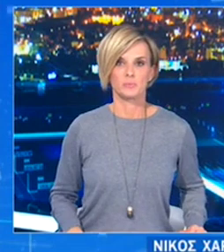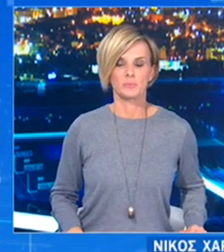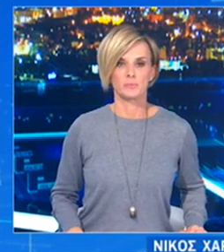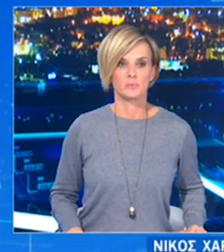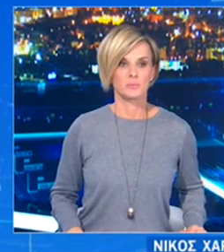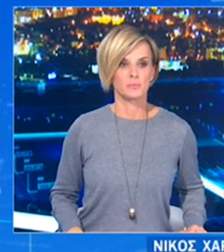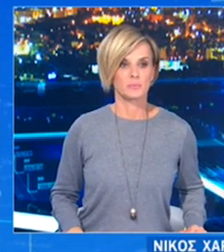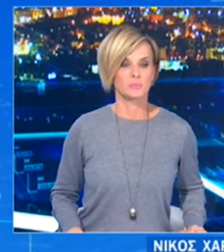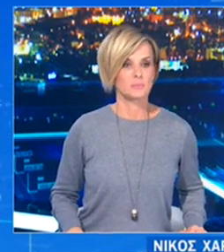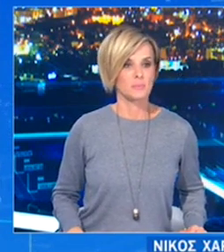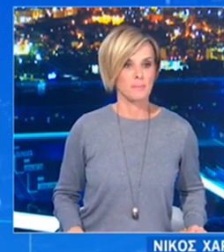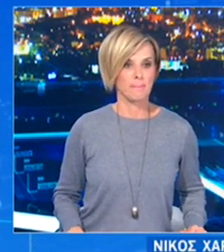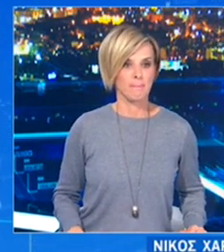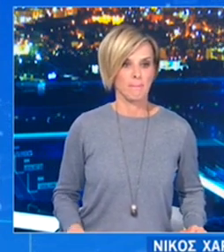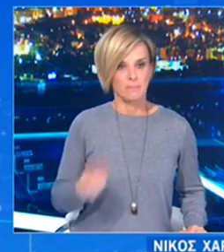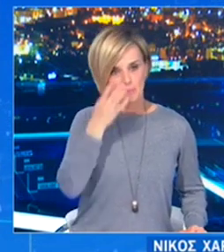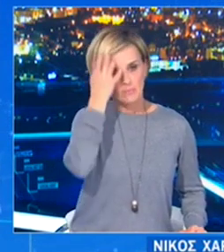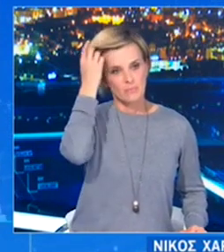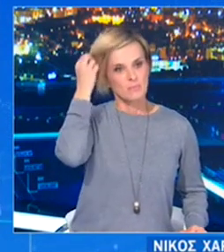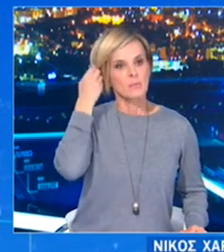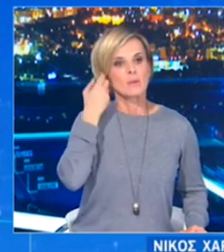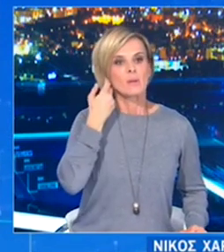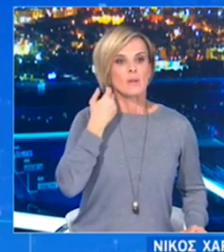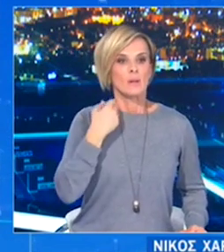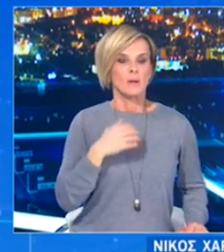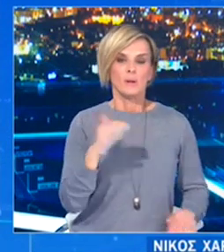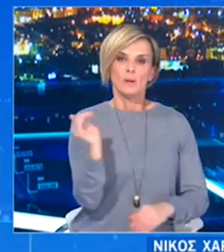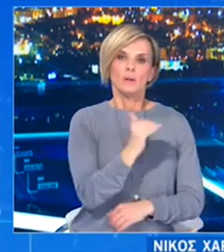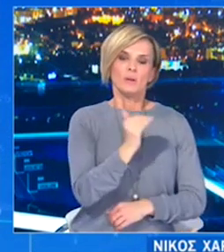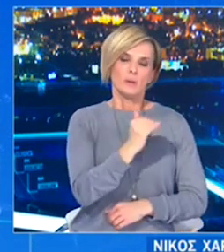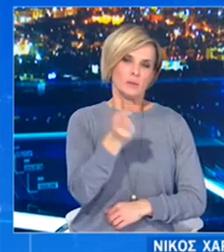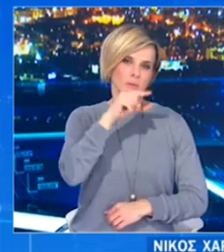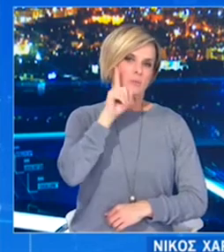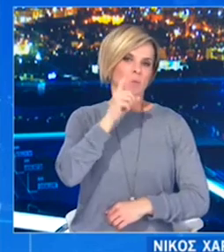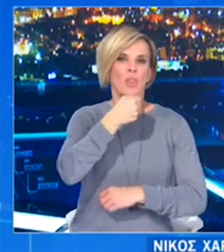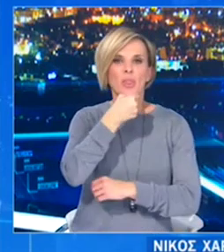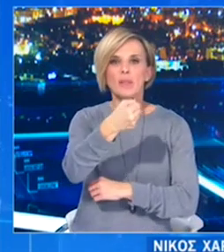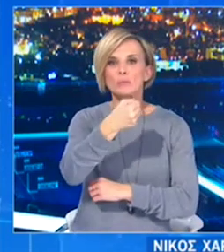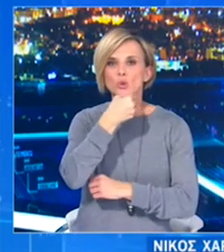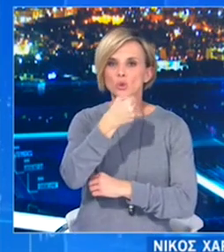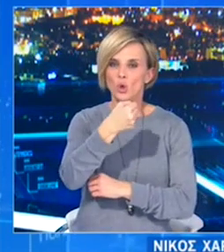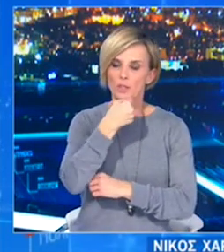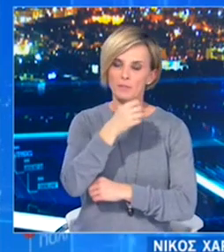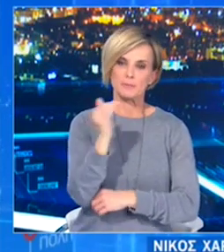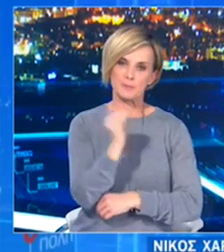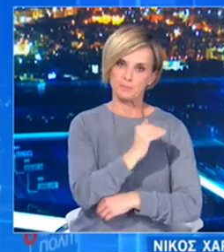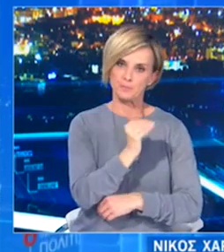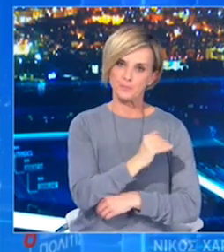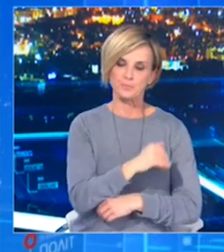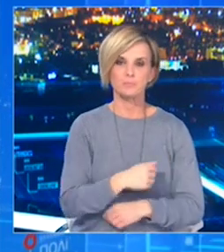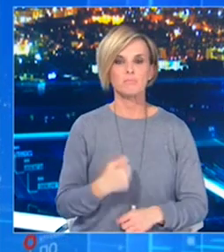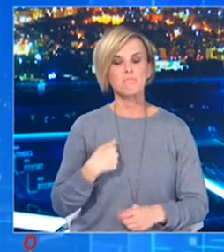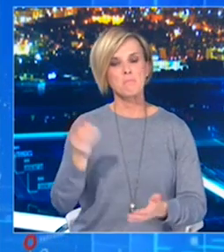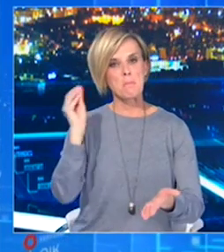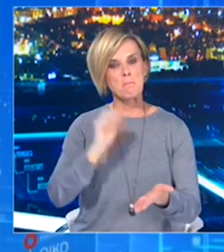Η κυρία Γκουρίδη από το News for Health και τα Δικαιολογητικά. Κυρία Παπαευαγγέλου και κύριε Μαγιορκίνη, επειδή για ακόμη